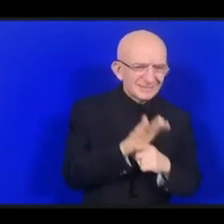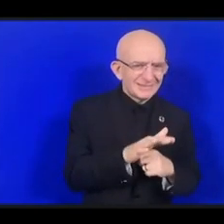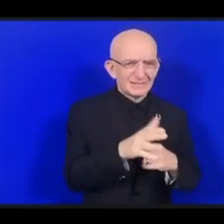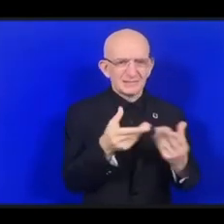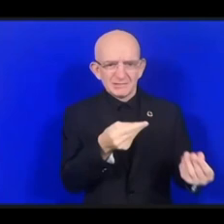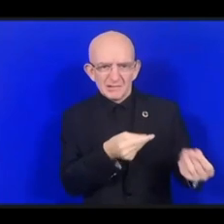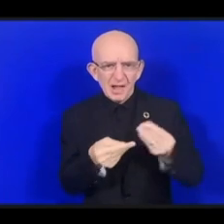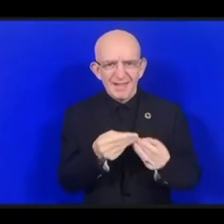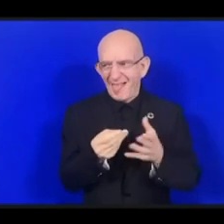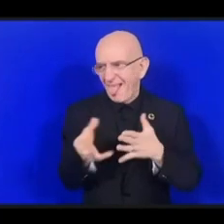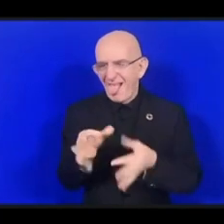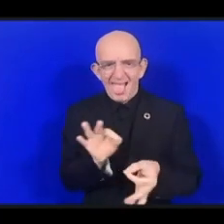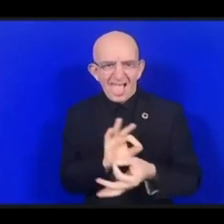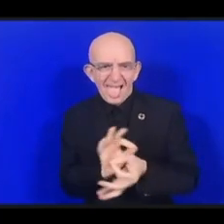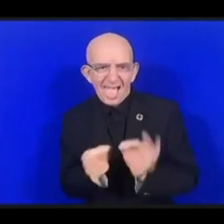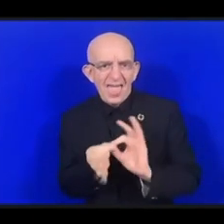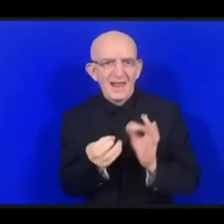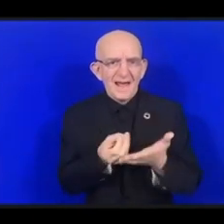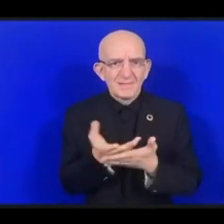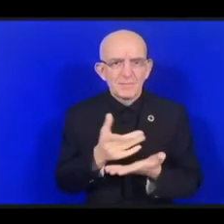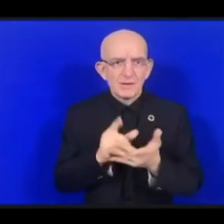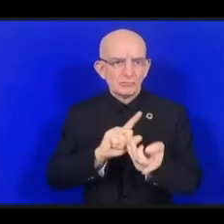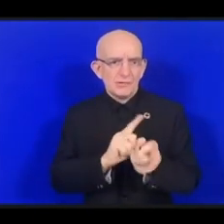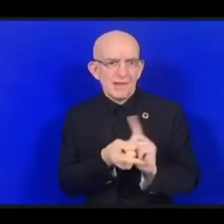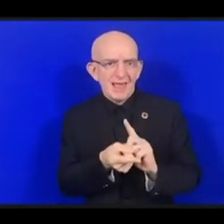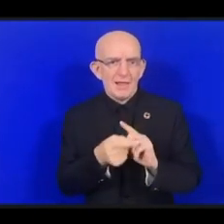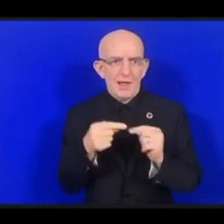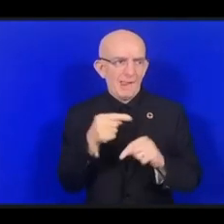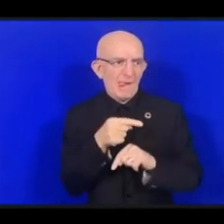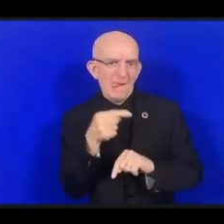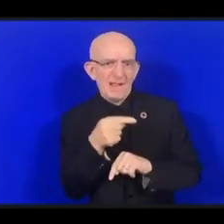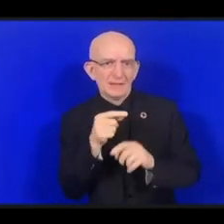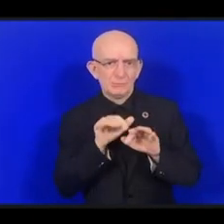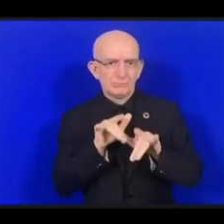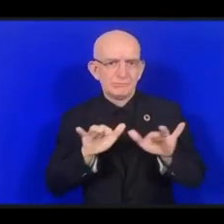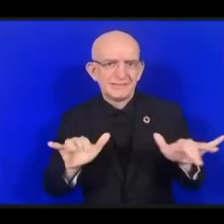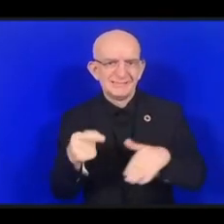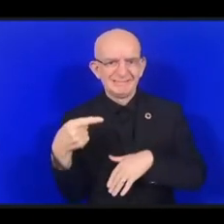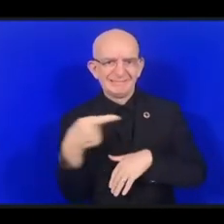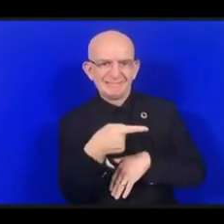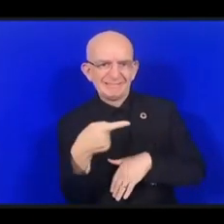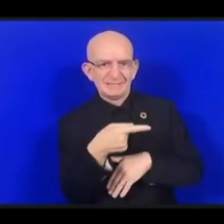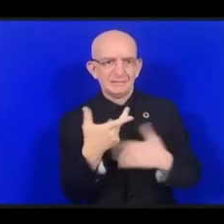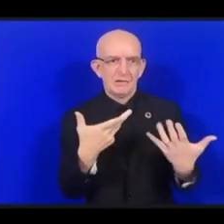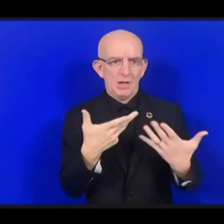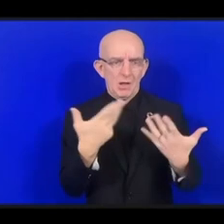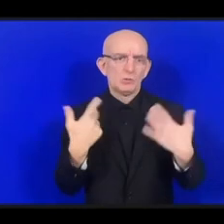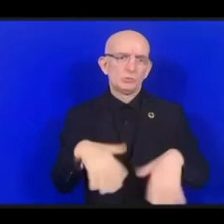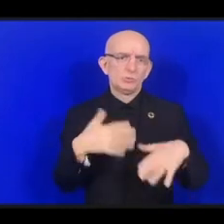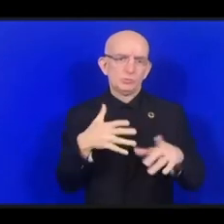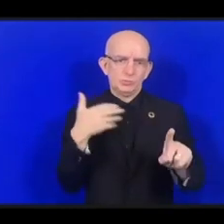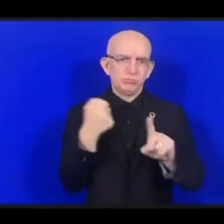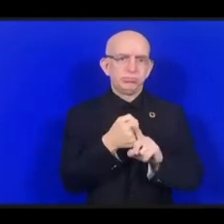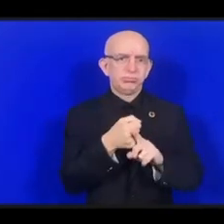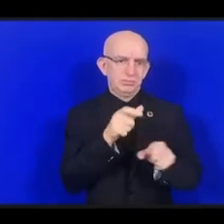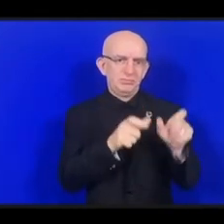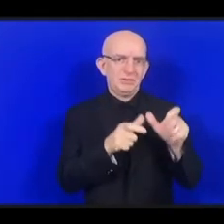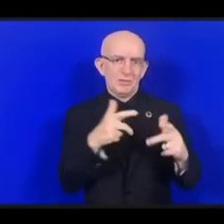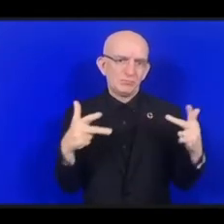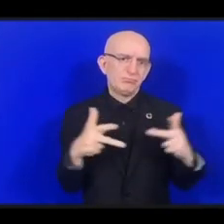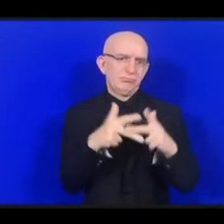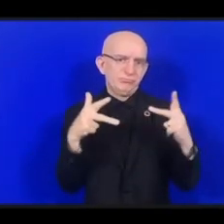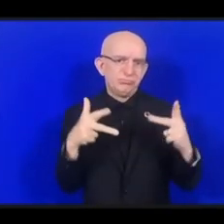лесной пожар и вносит свой вклад, подливает масло в огонь, в конфликт и массовое убийство.